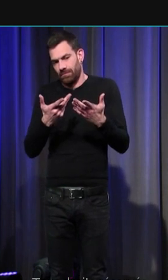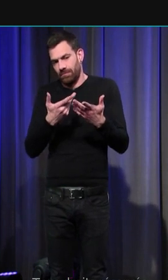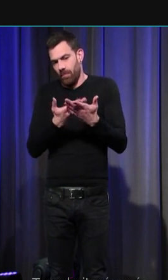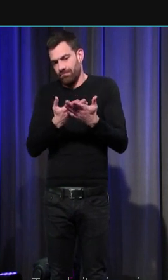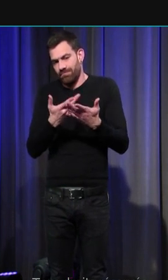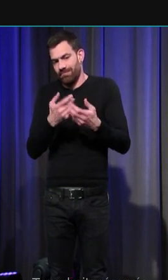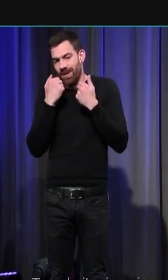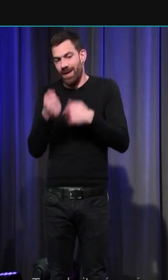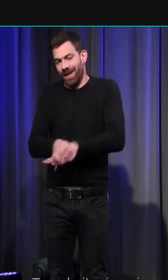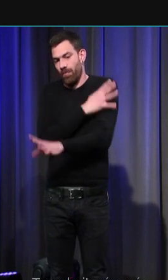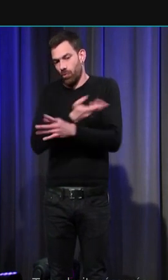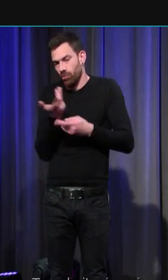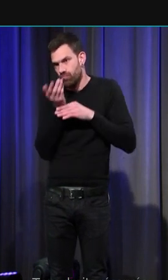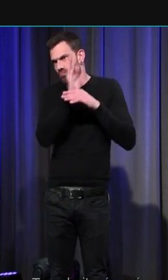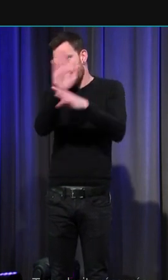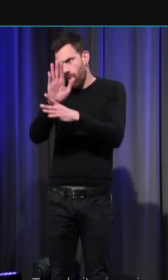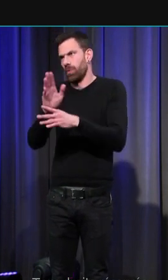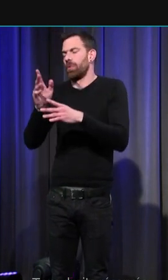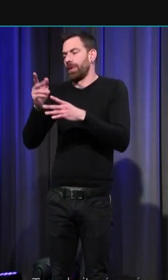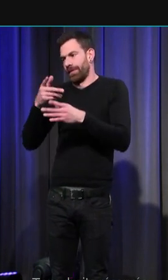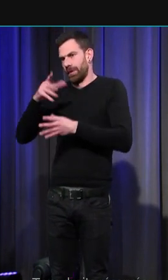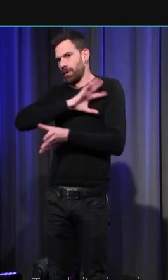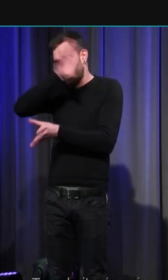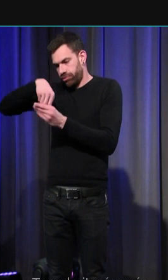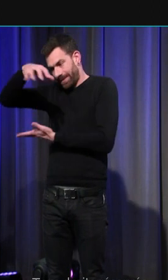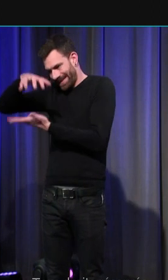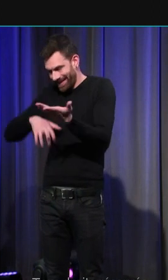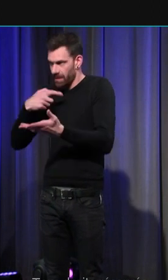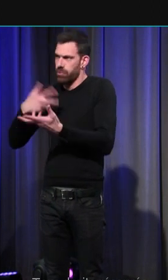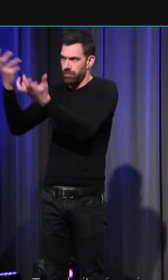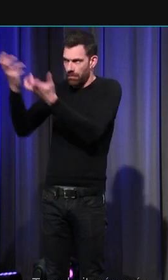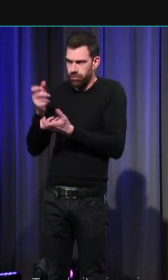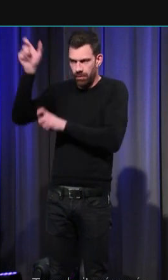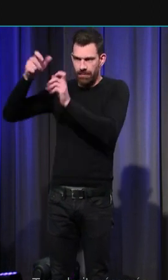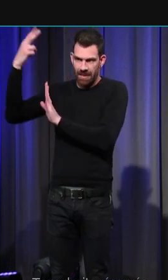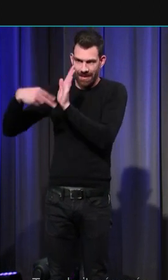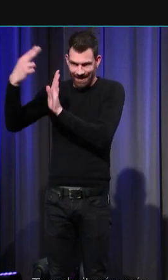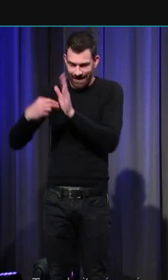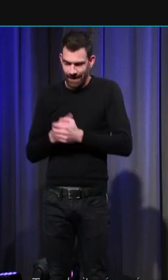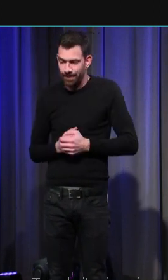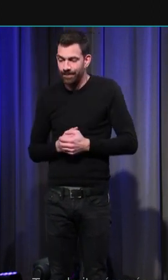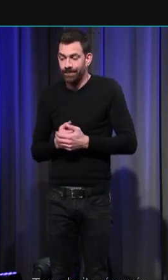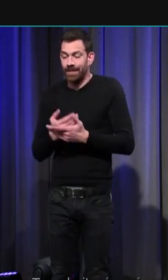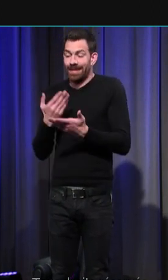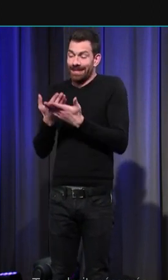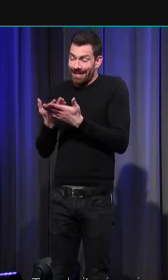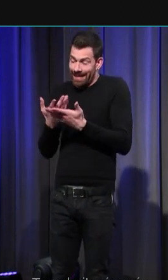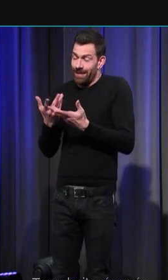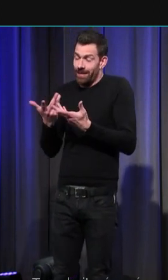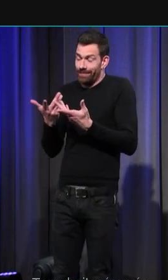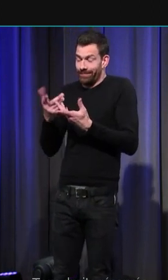du lecteur ou de l'auditoire en disant cela je pose aussi une limite enfin une de plus à l'enquête de l'historien